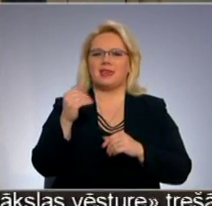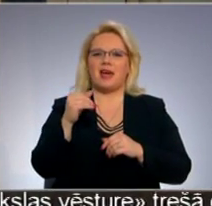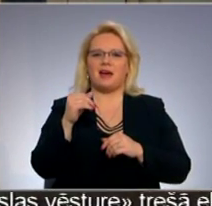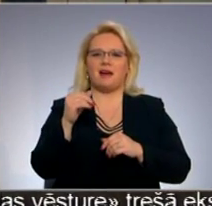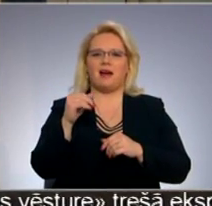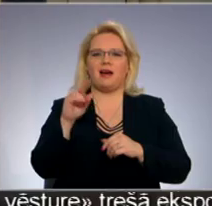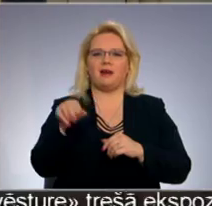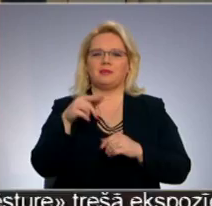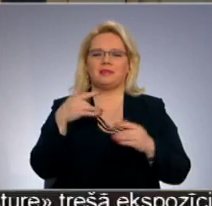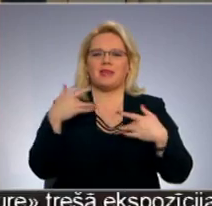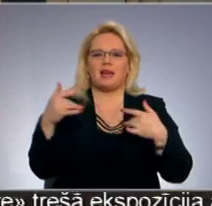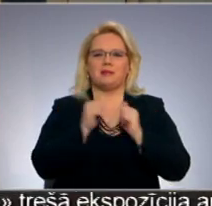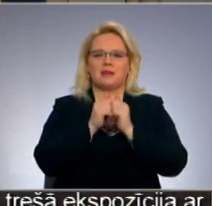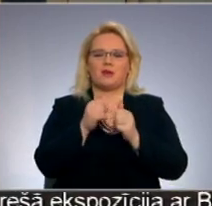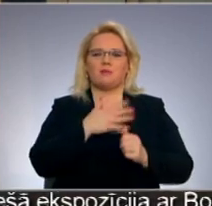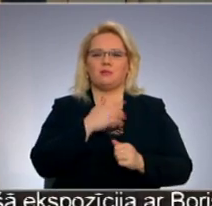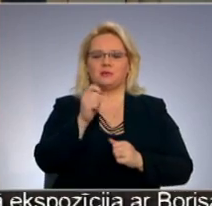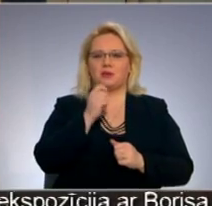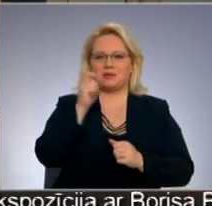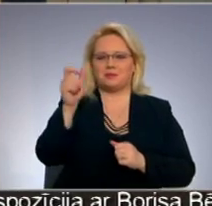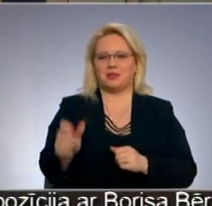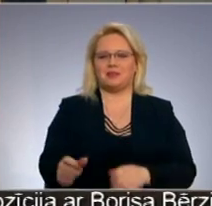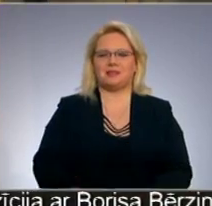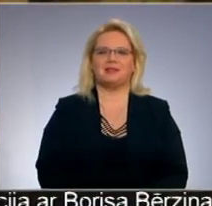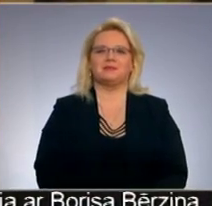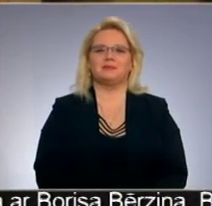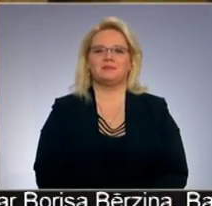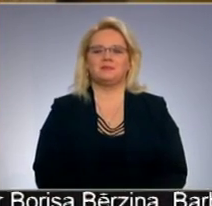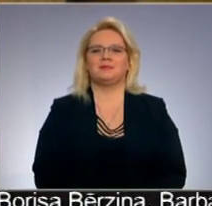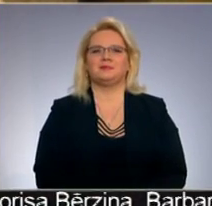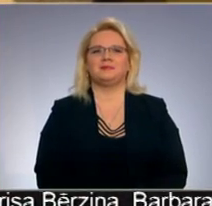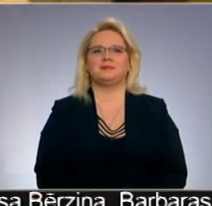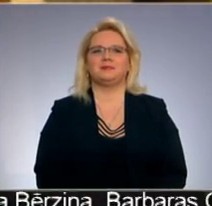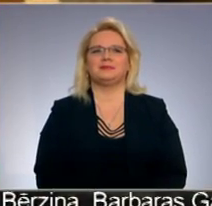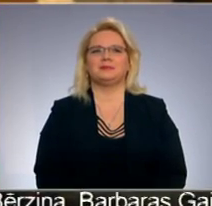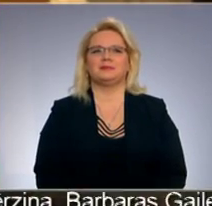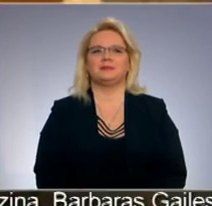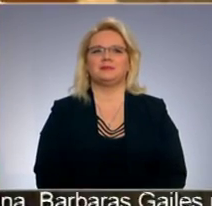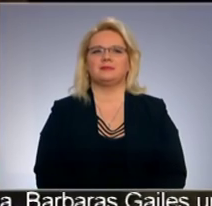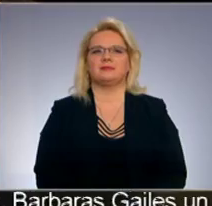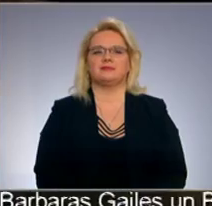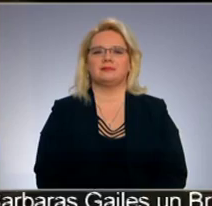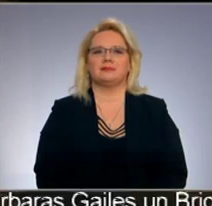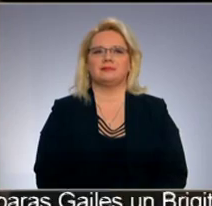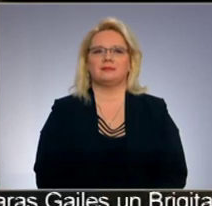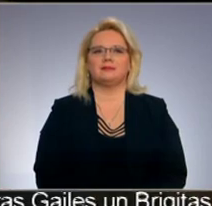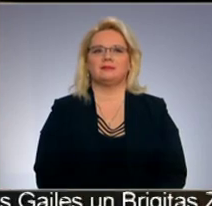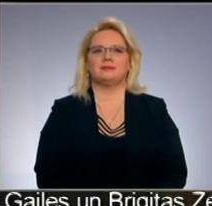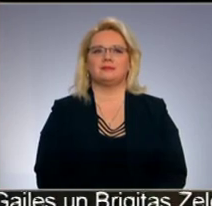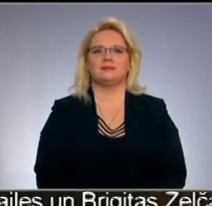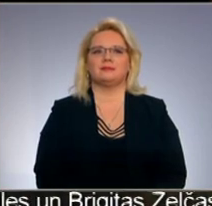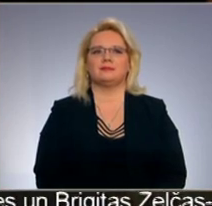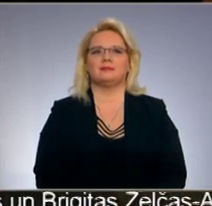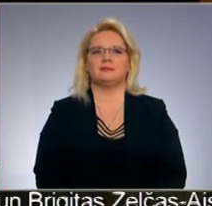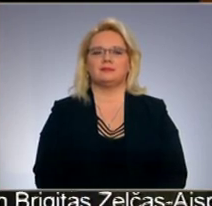Bjaņa navadēkām pirmizrādē sakoja Dācie Handžāne. Es atveidoju, ka viņas neatrastos kāds papirus,